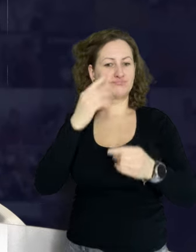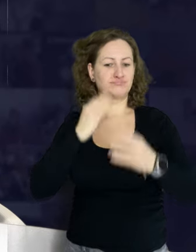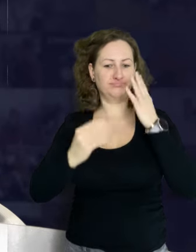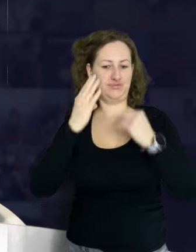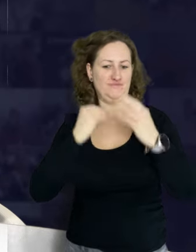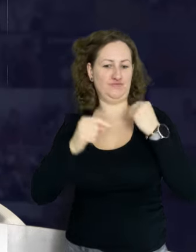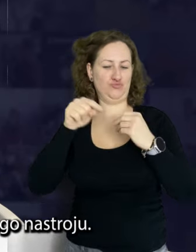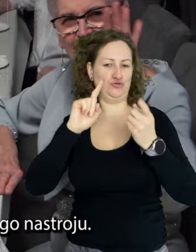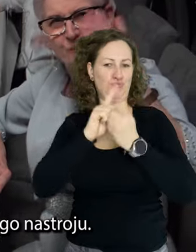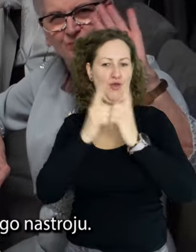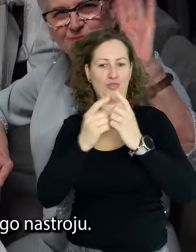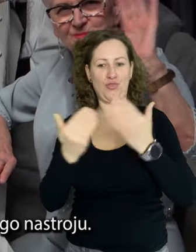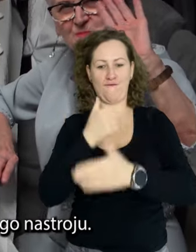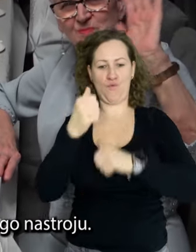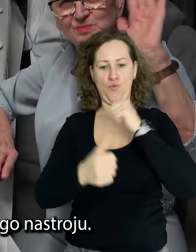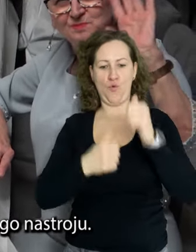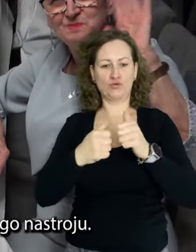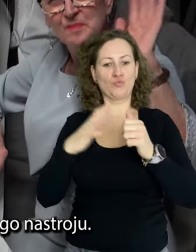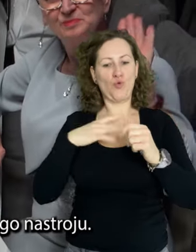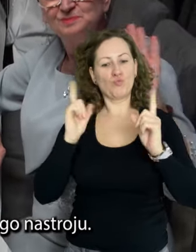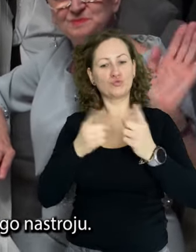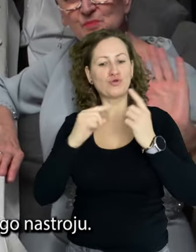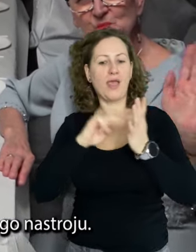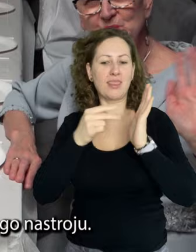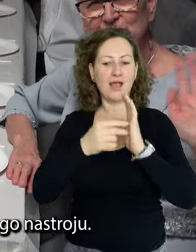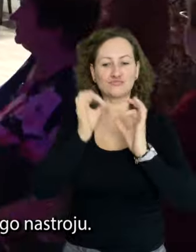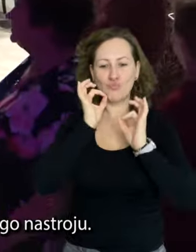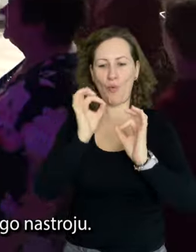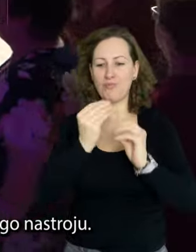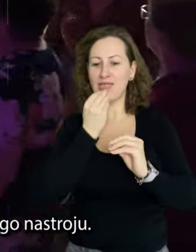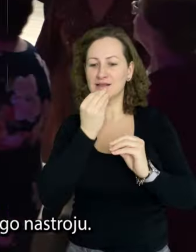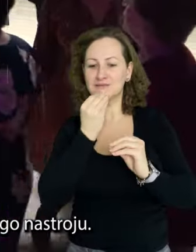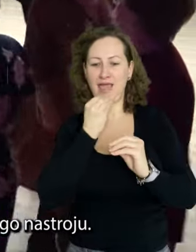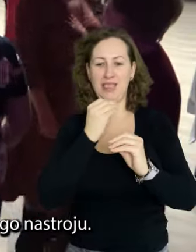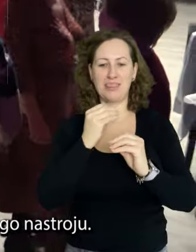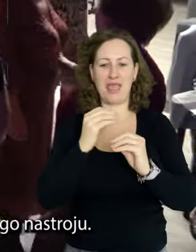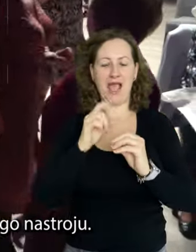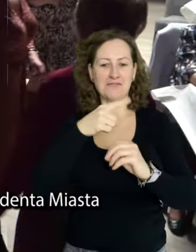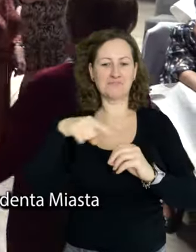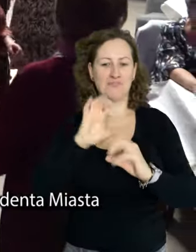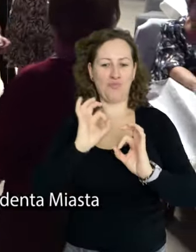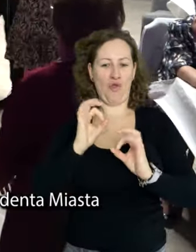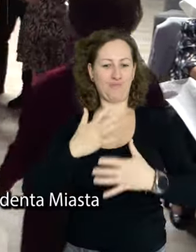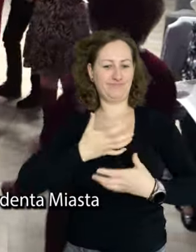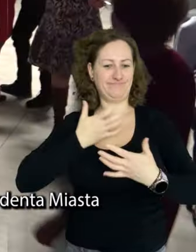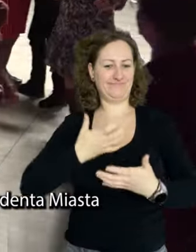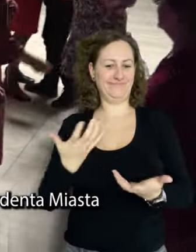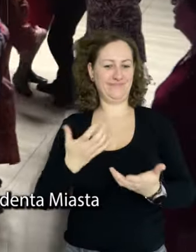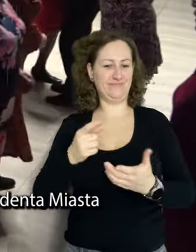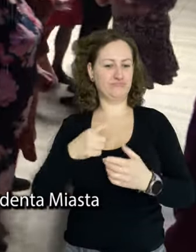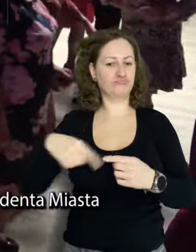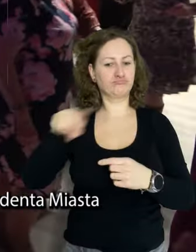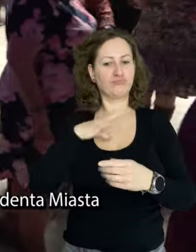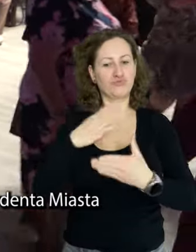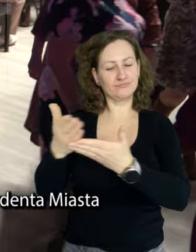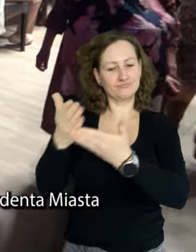spotkania noworocznego. Nie zabrakło muzyki, tańca, dobrego jedzenia i doskonałego nastroju. Wśród zaproszonych gości